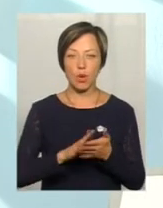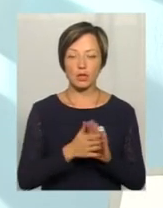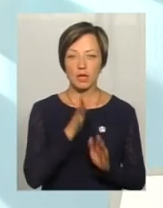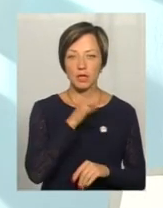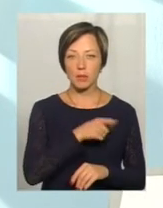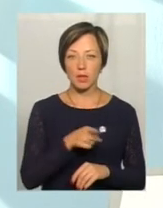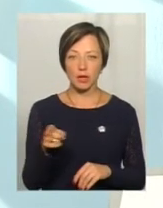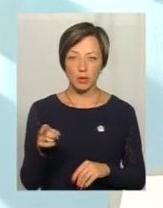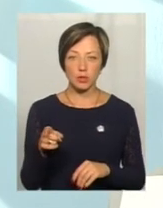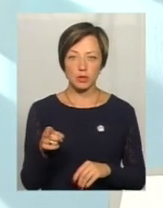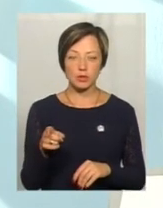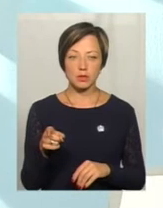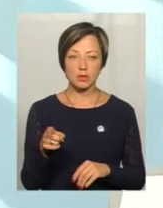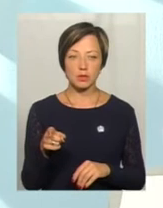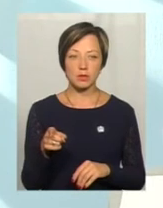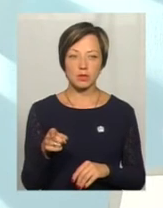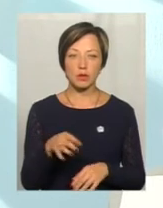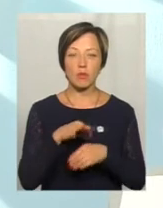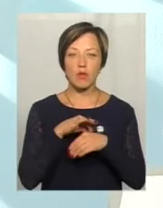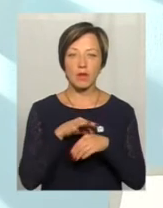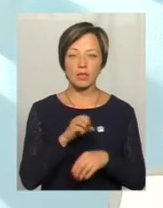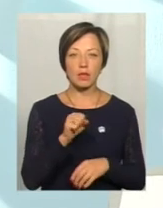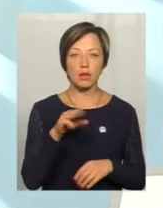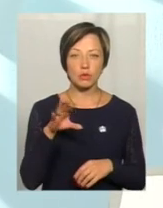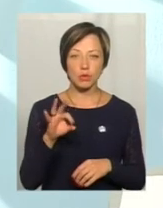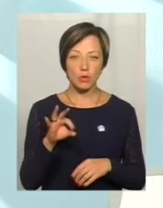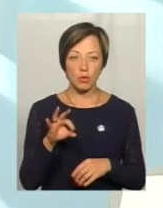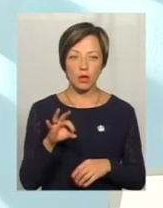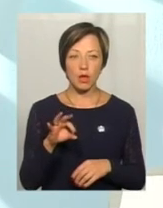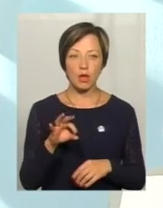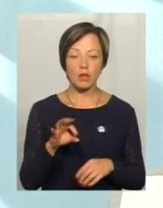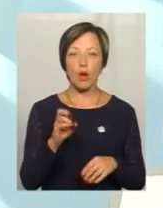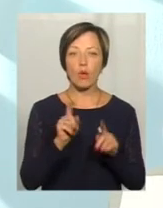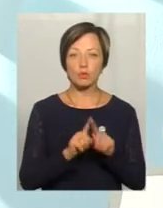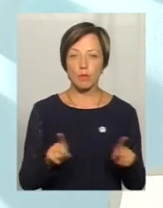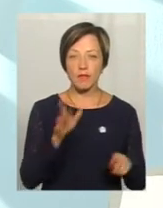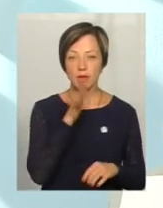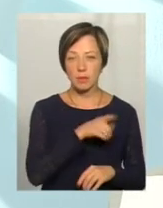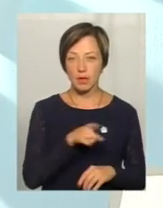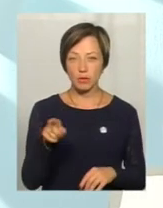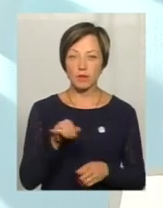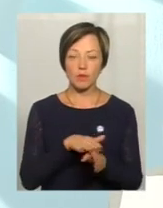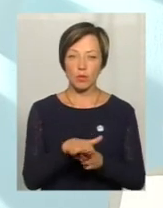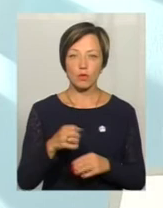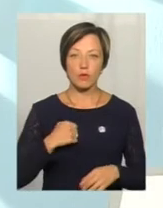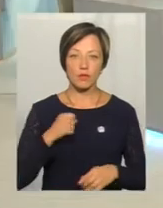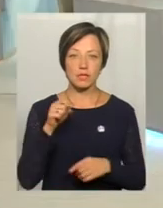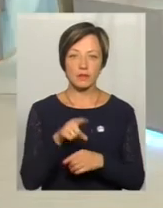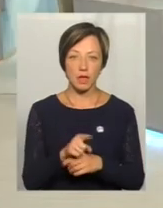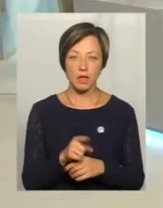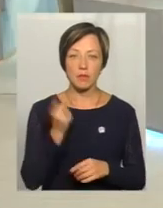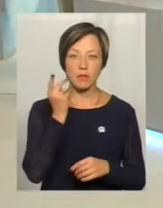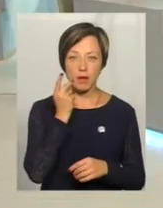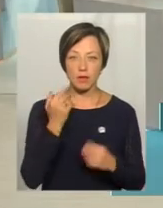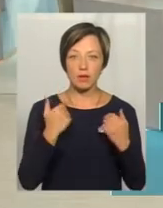проведення антитерористичної операції, на особливий період, і виконували бойові завдання. Як